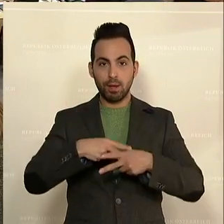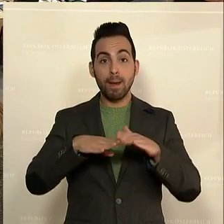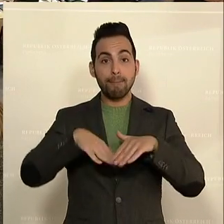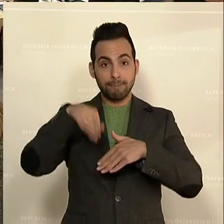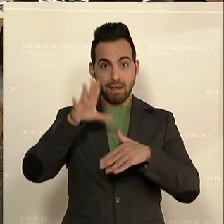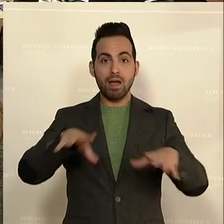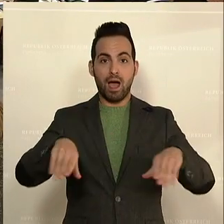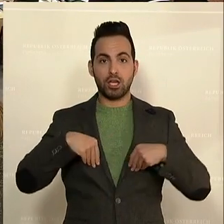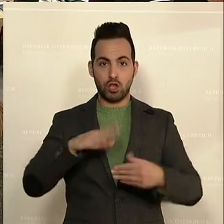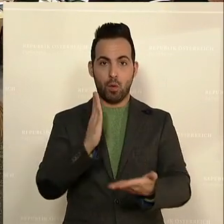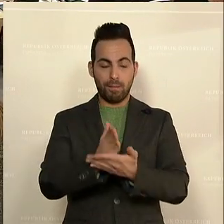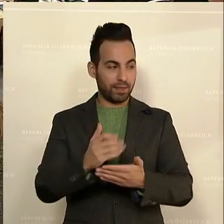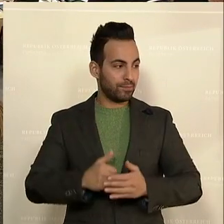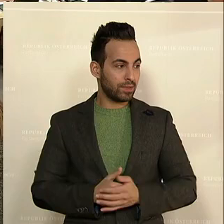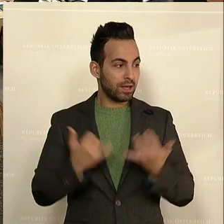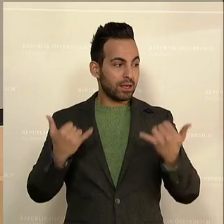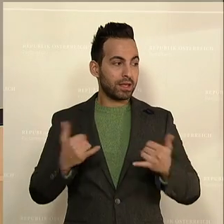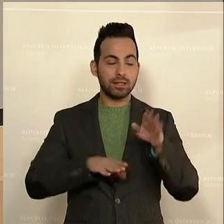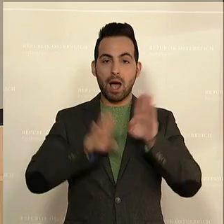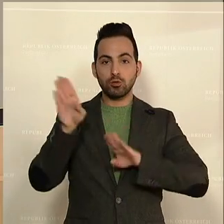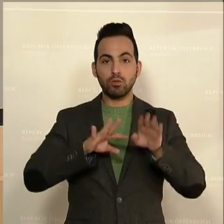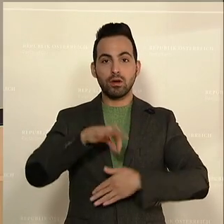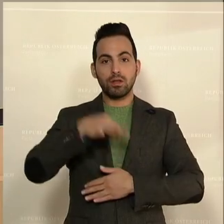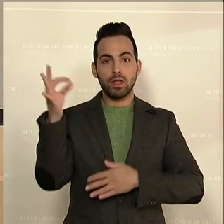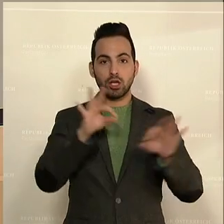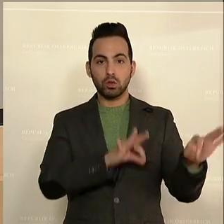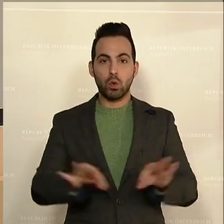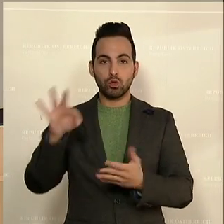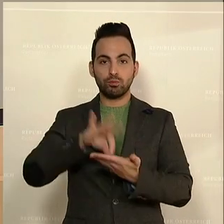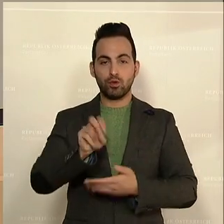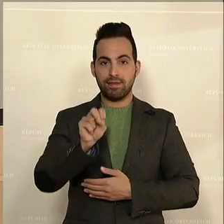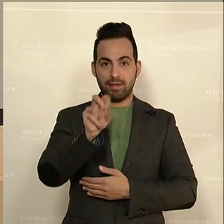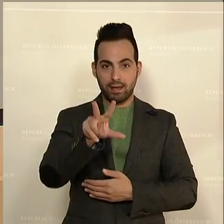Mehrheit angenommen. Kommen wir zur Abstimmung über den Tagesordnungspunkt 13.